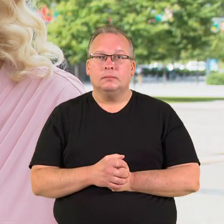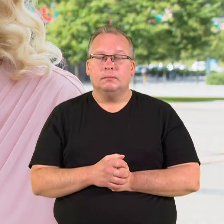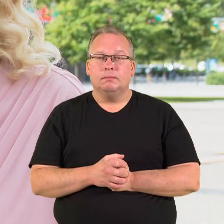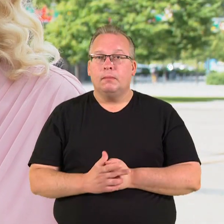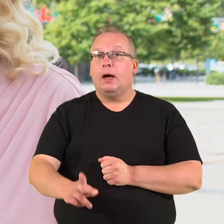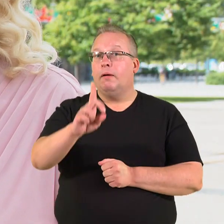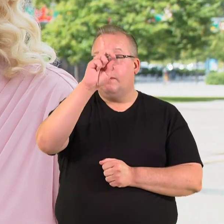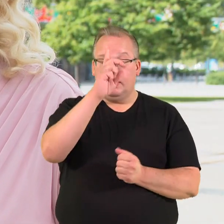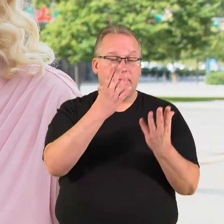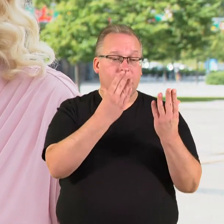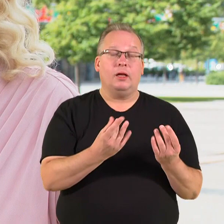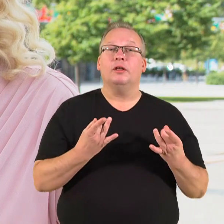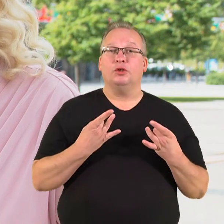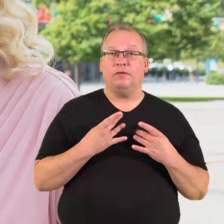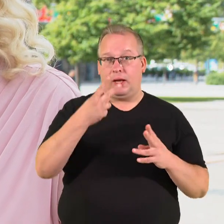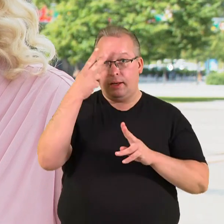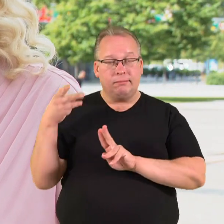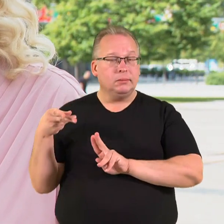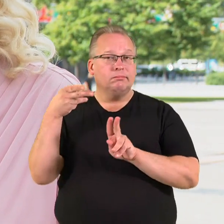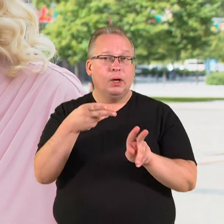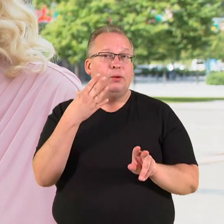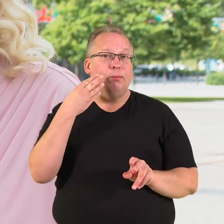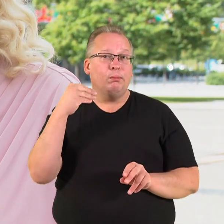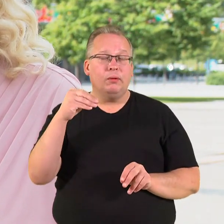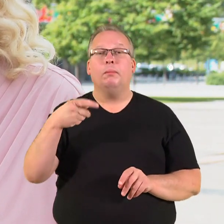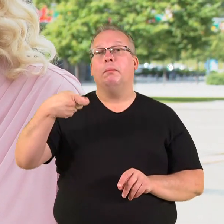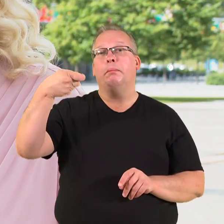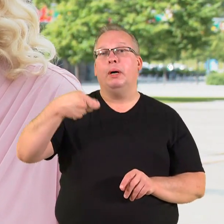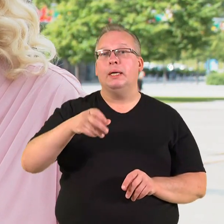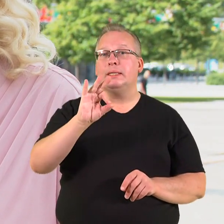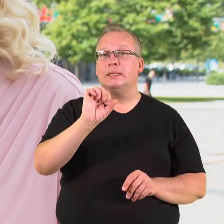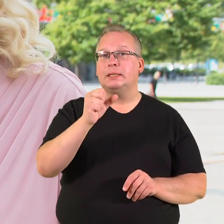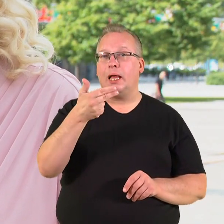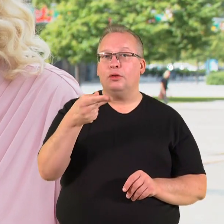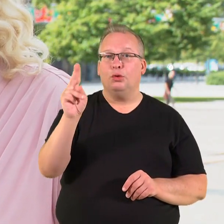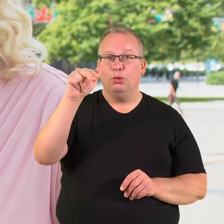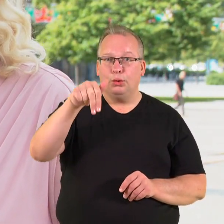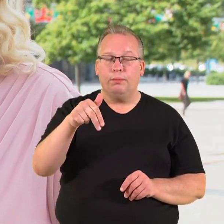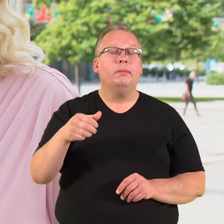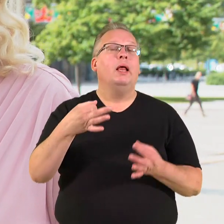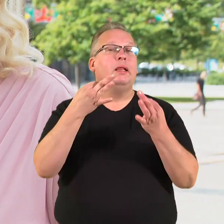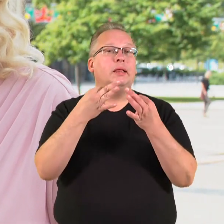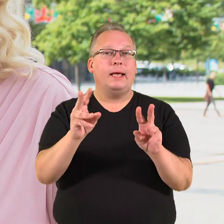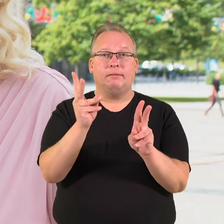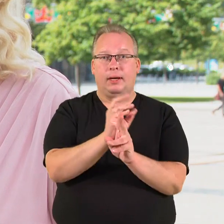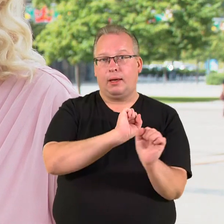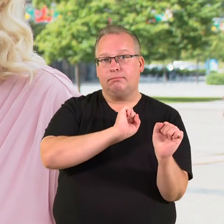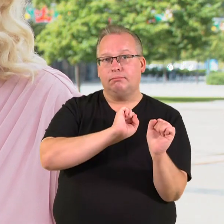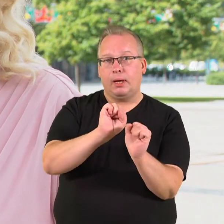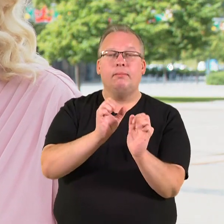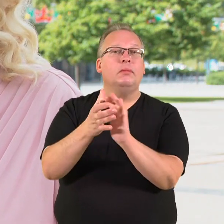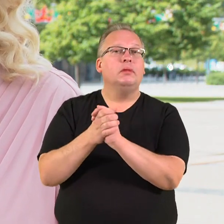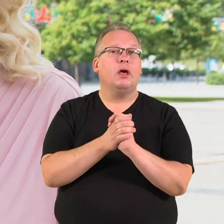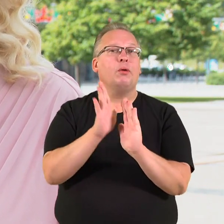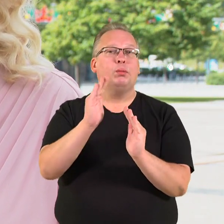Valstybės dienos proga į Lietuvą atvykusi Moldovos prezidentė Maja Sandu Pabrėžė. Laisvę reikia ginti, tai ką turi